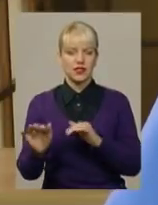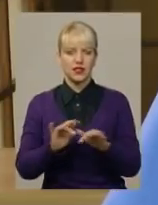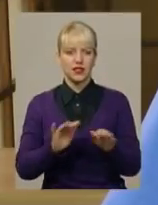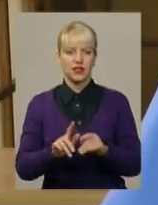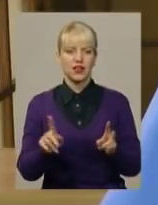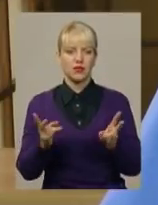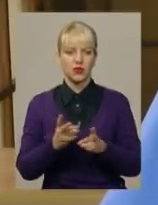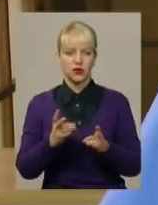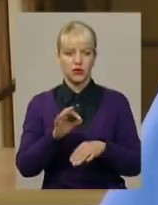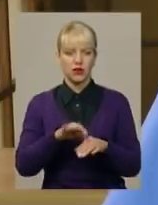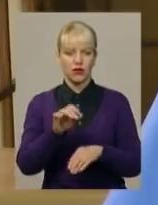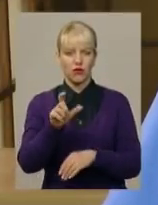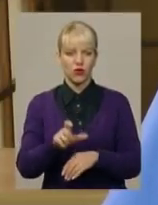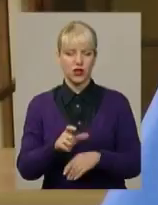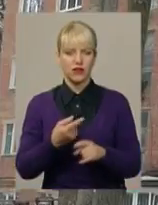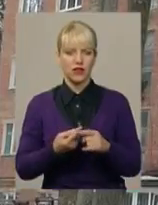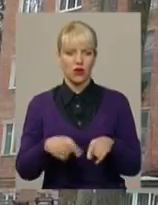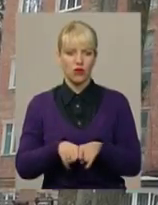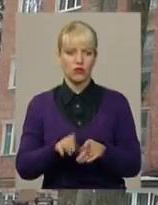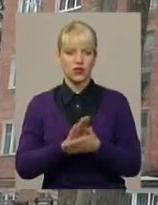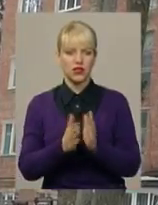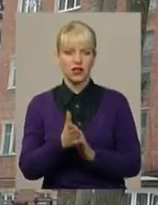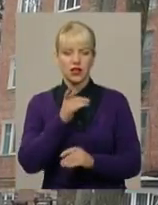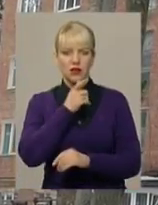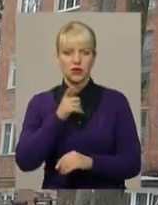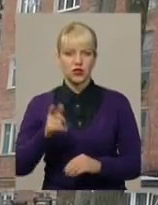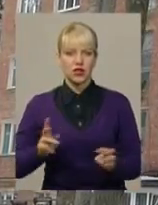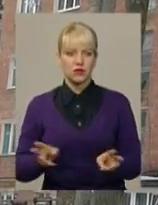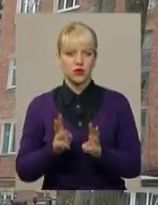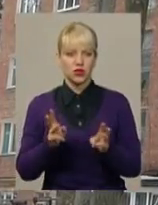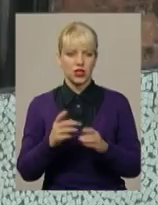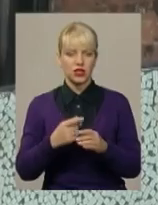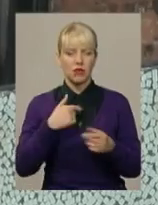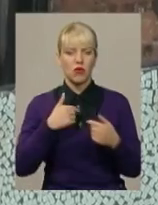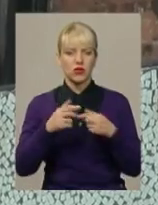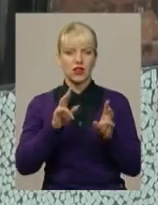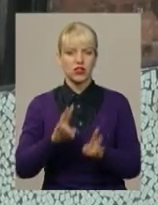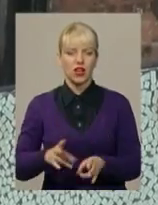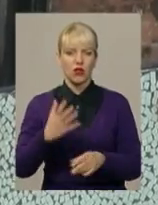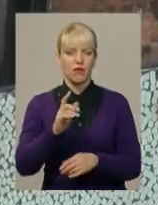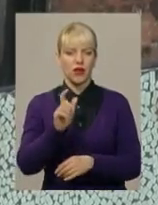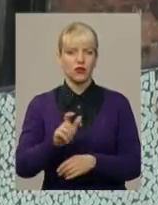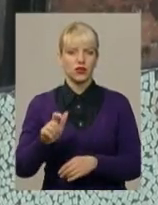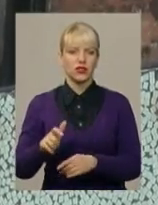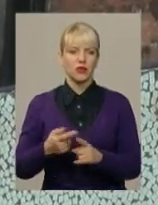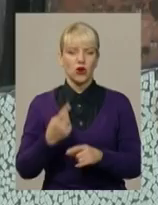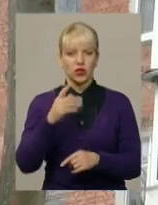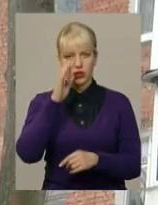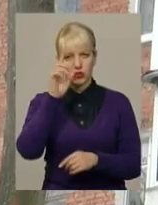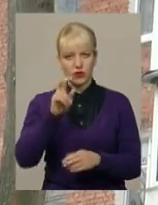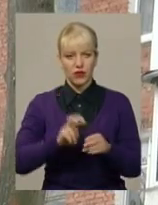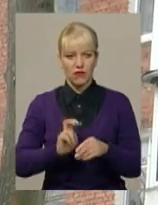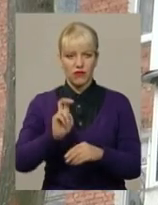потребує хворих в даному стані. Під час пожежі постраждало п'ятеро осіб. Один з чоловіків, що перебував у палаючій квартирі,